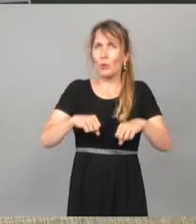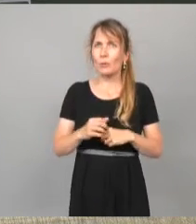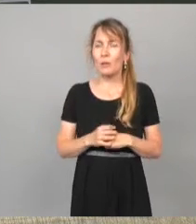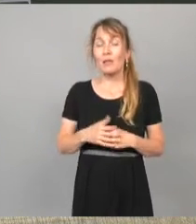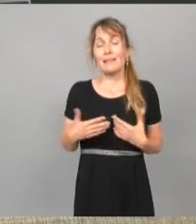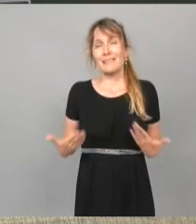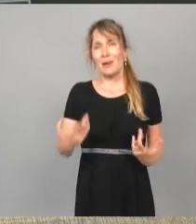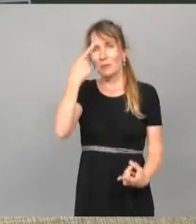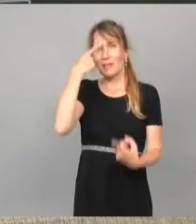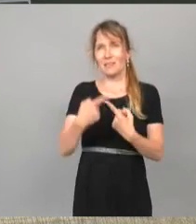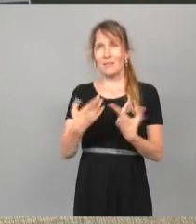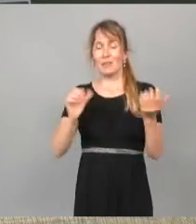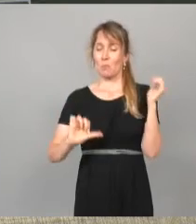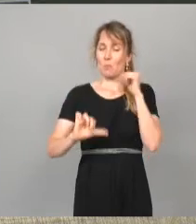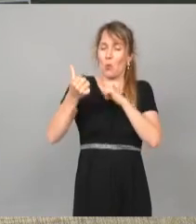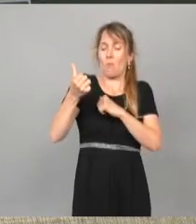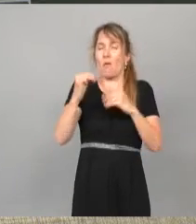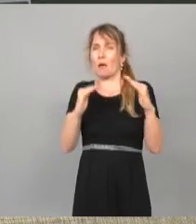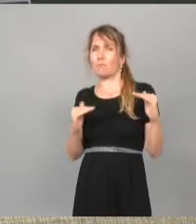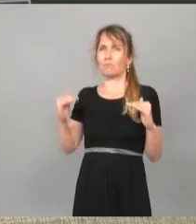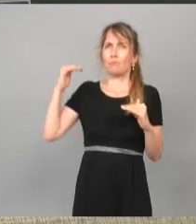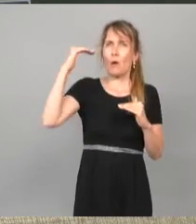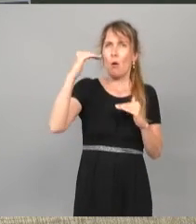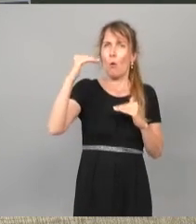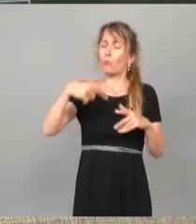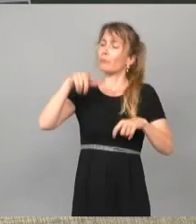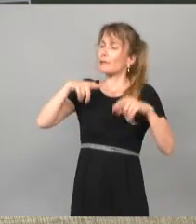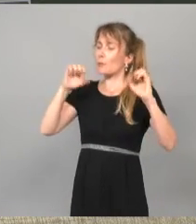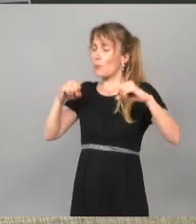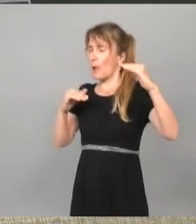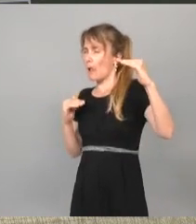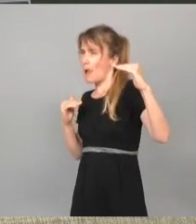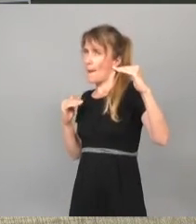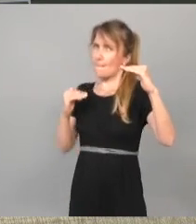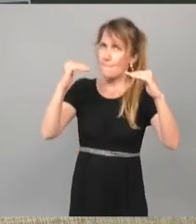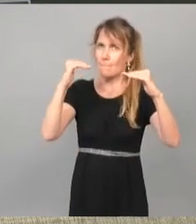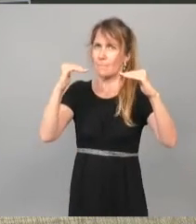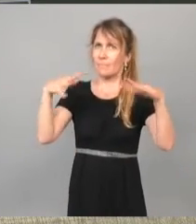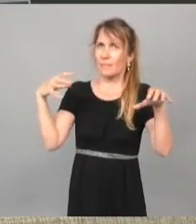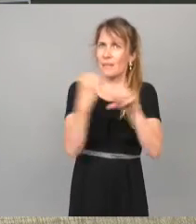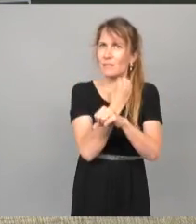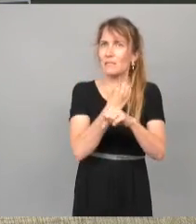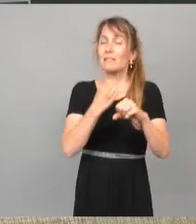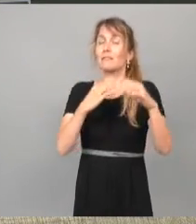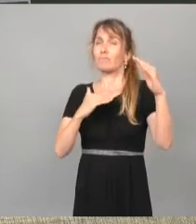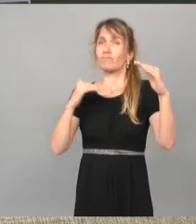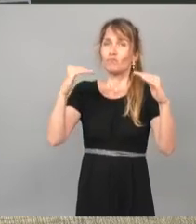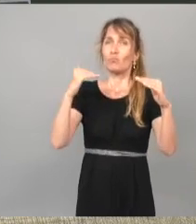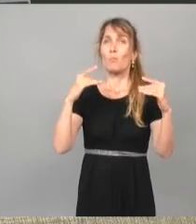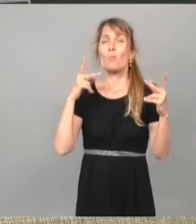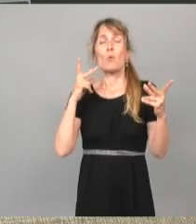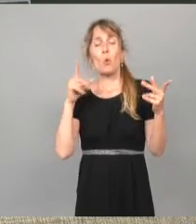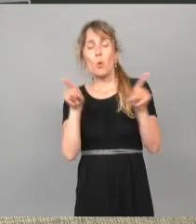'avoir un premier barreau, une première marche accessible, plus facilement, peut-être, entendable, plus facilement, effectivement,